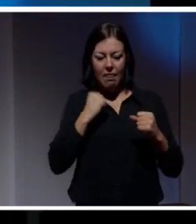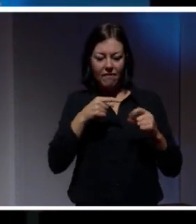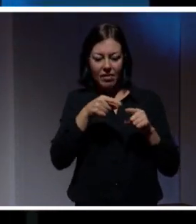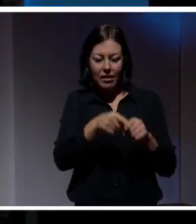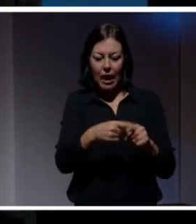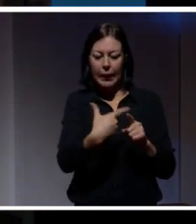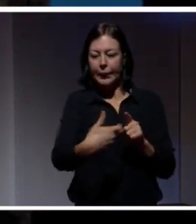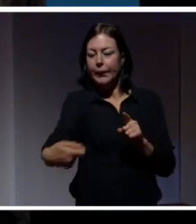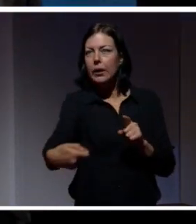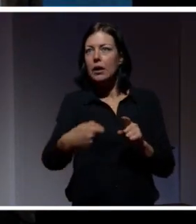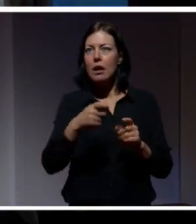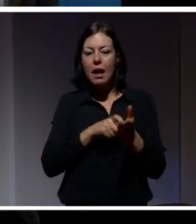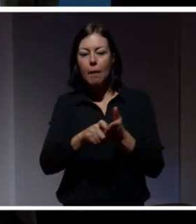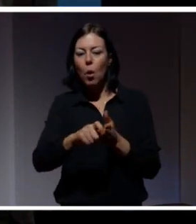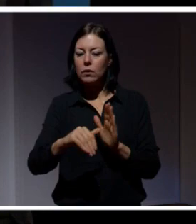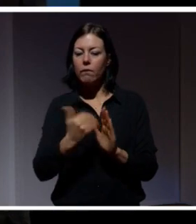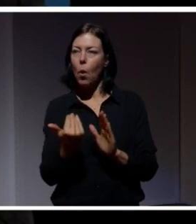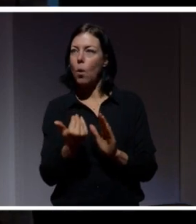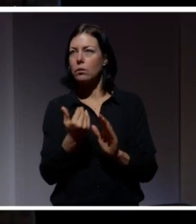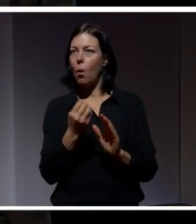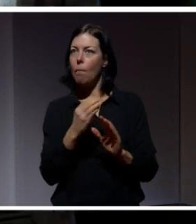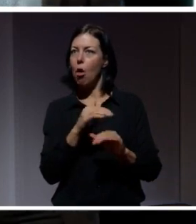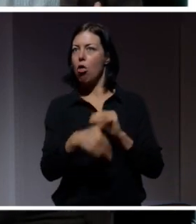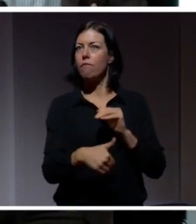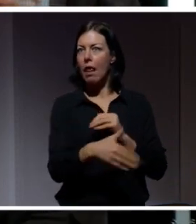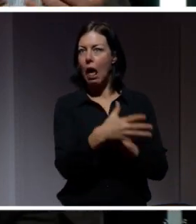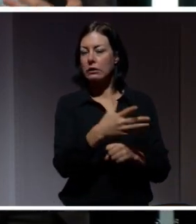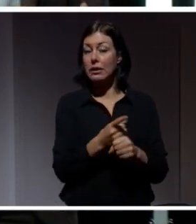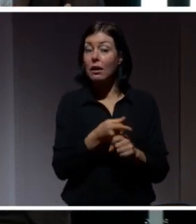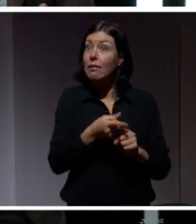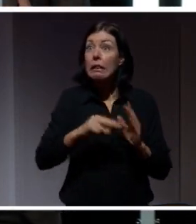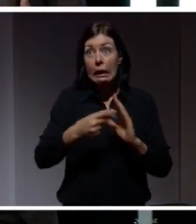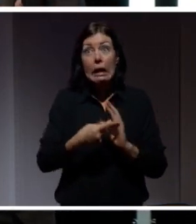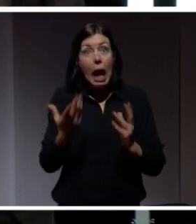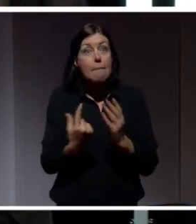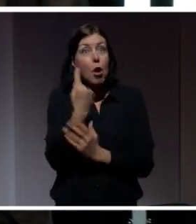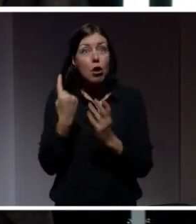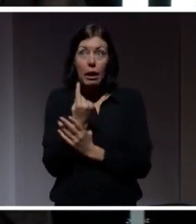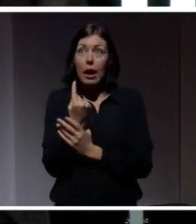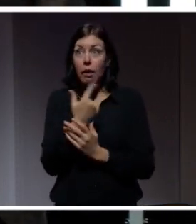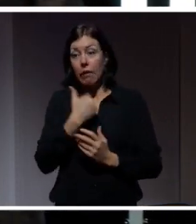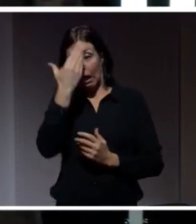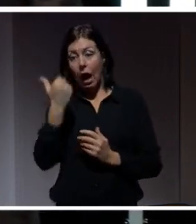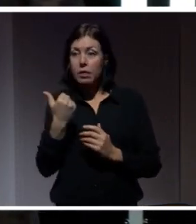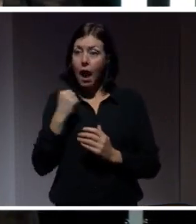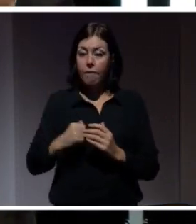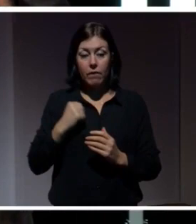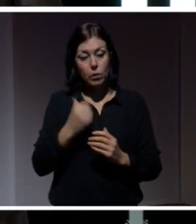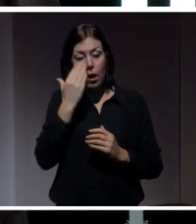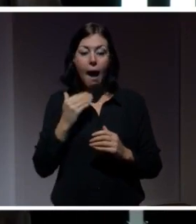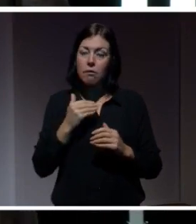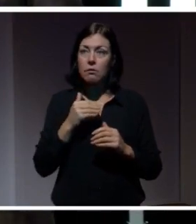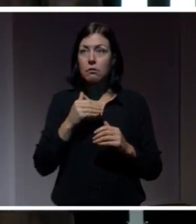direkt rapportering av hastighetsöverträdelser. Det här är teknik som är fullt möjlig idag och helt rimlig och som skulle spara